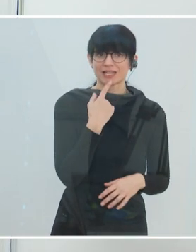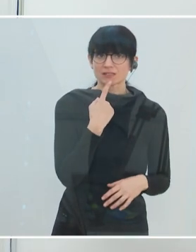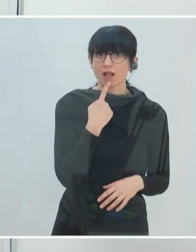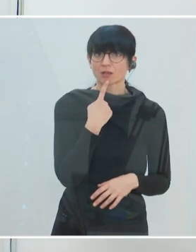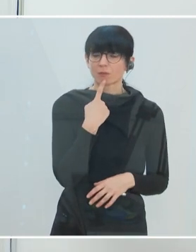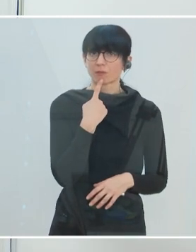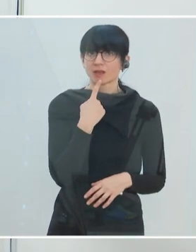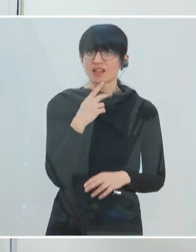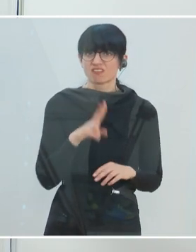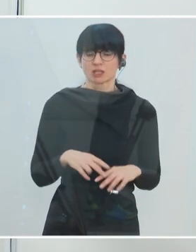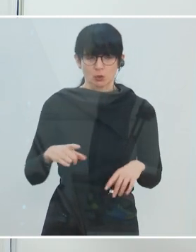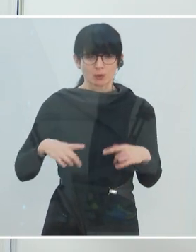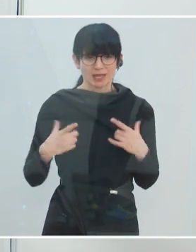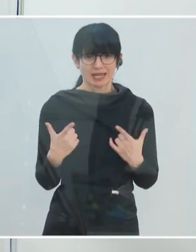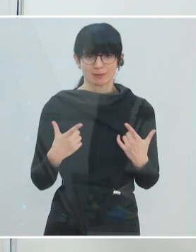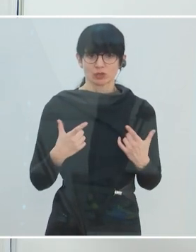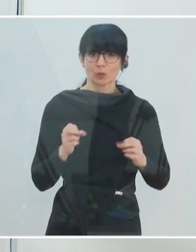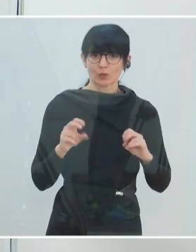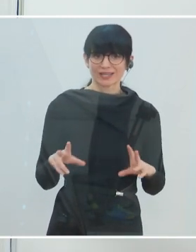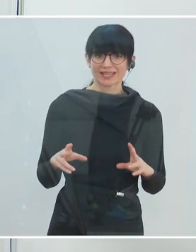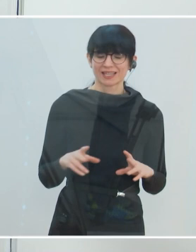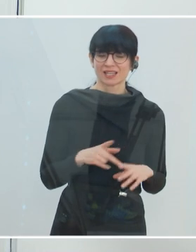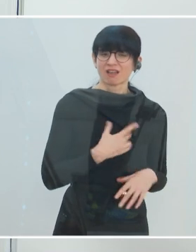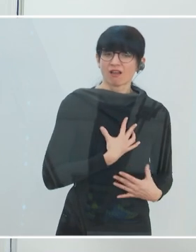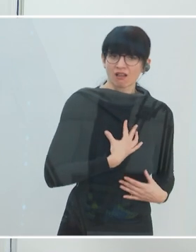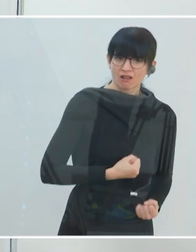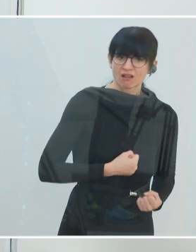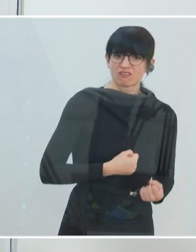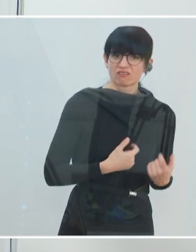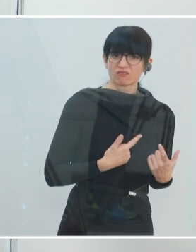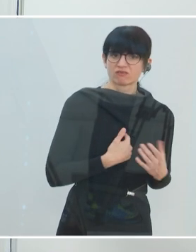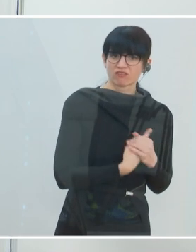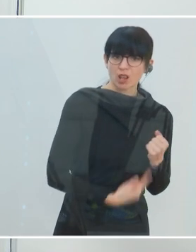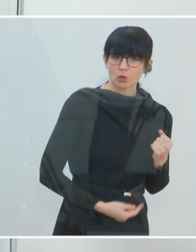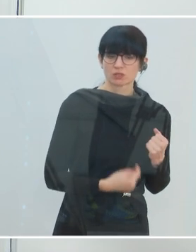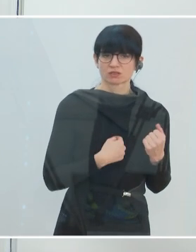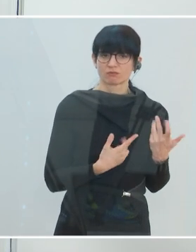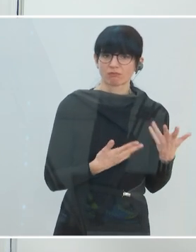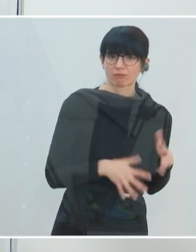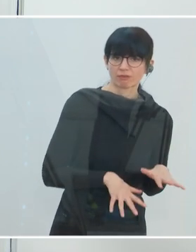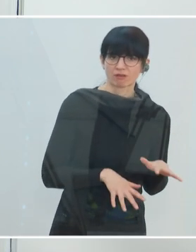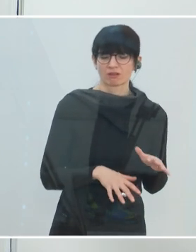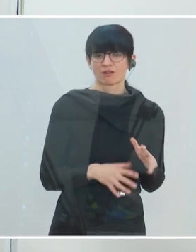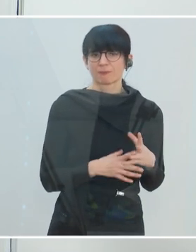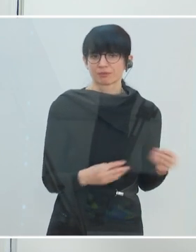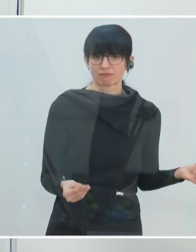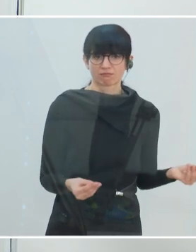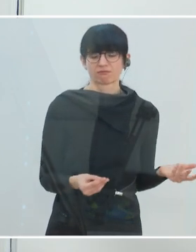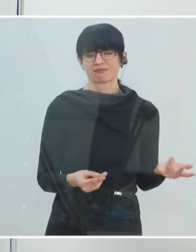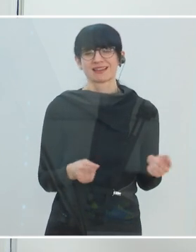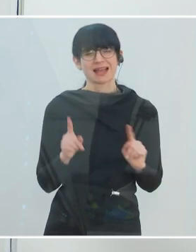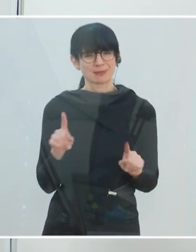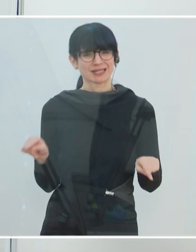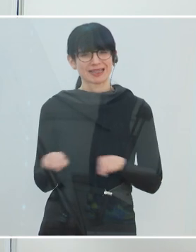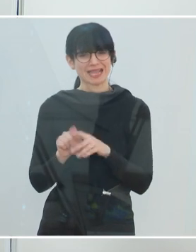Katastrophenüberlebenden, das Ganze hat mir zwar viel Verlust bedeutet, das bedeutet extrem viel verloren, aber